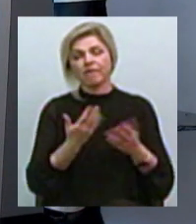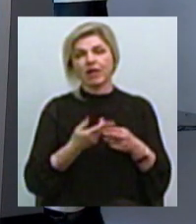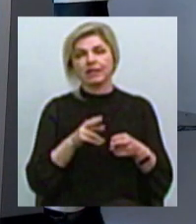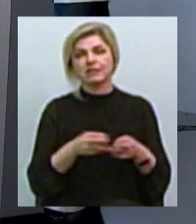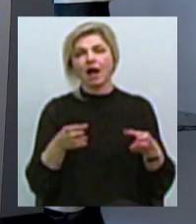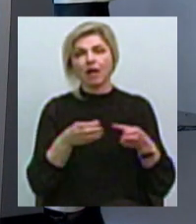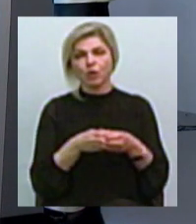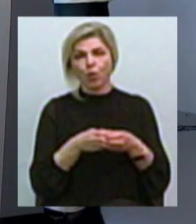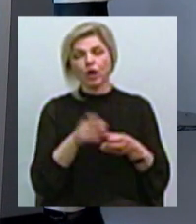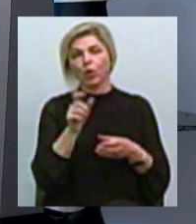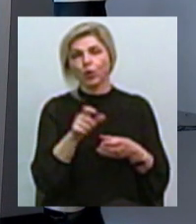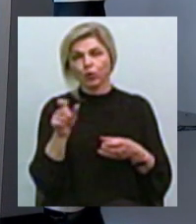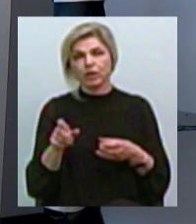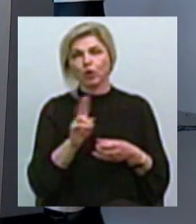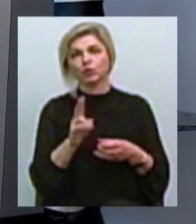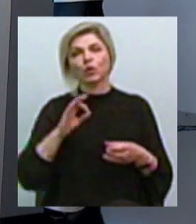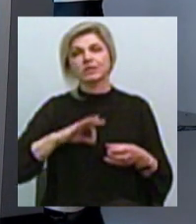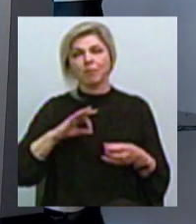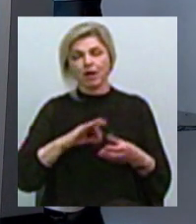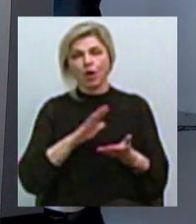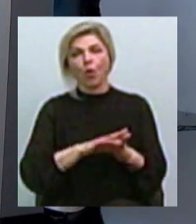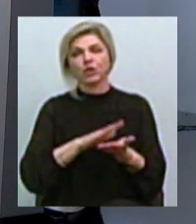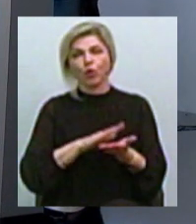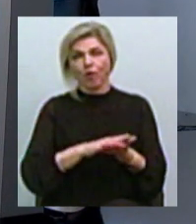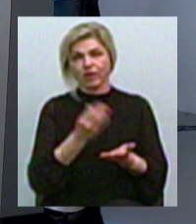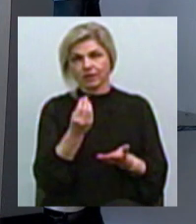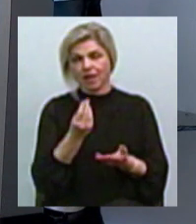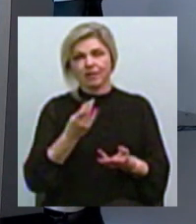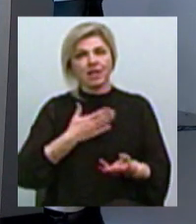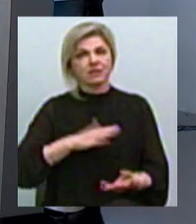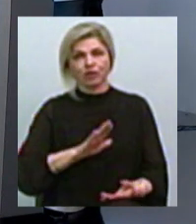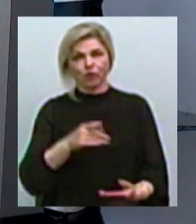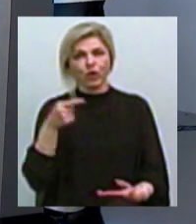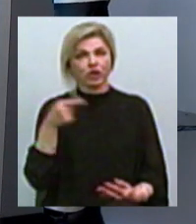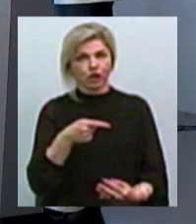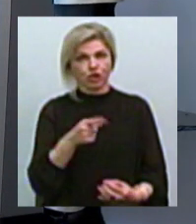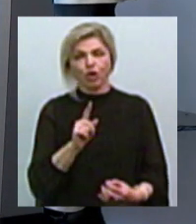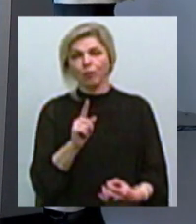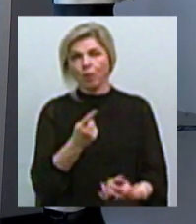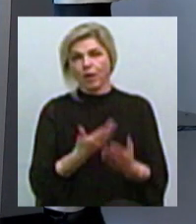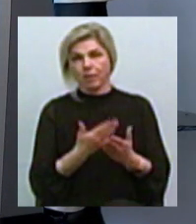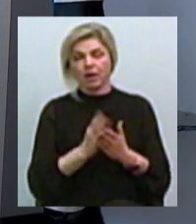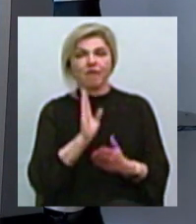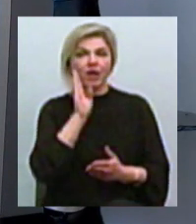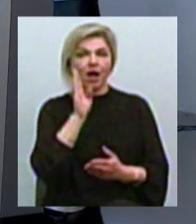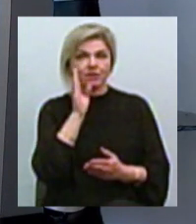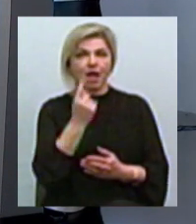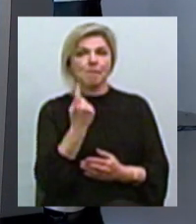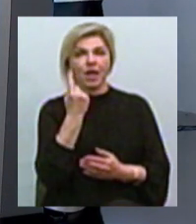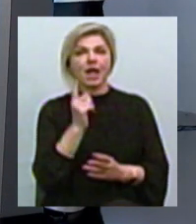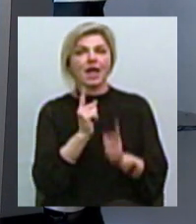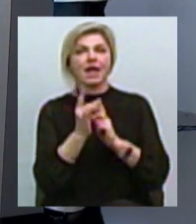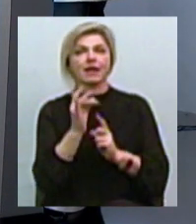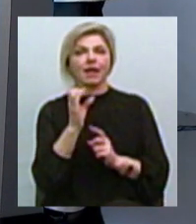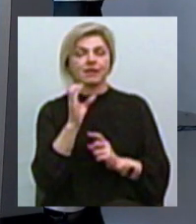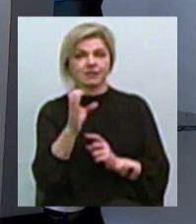людей, які користуються готівковими грошами Буде не дуже задоволена тисячою, тому що якщо, наприклад, вранці на перший рейс зайде